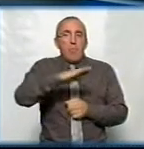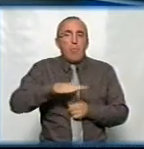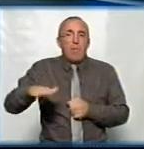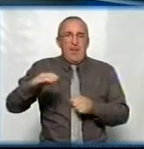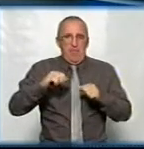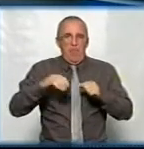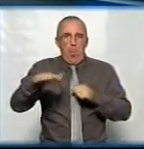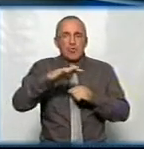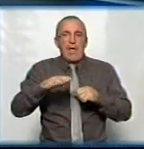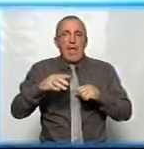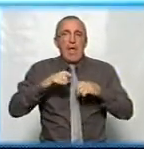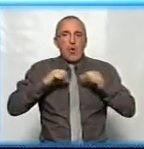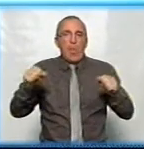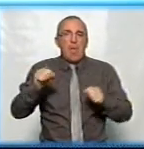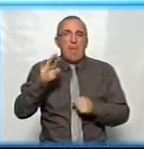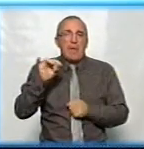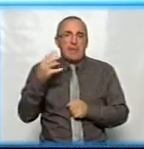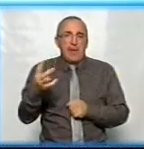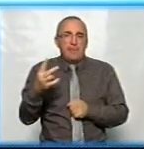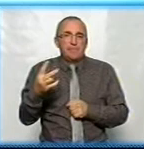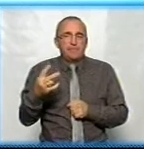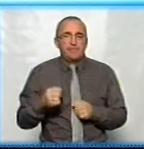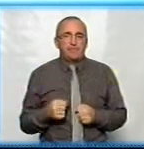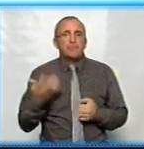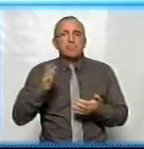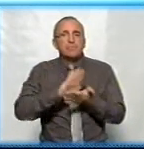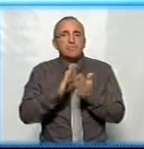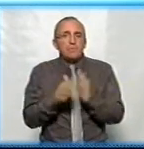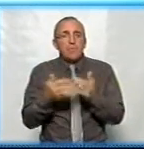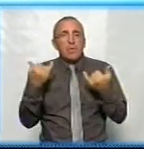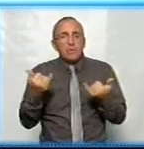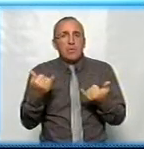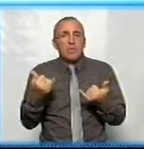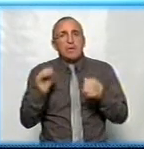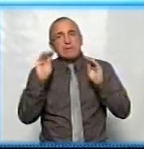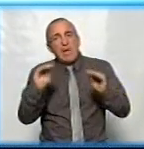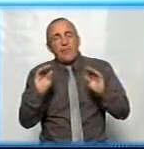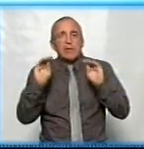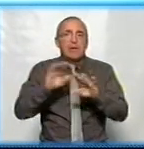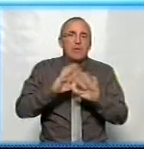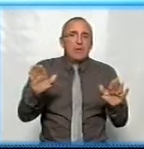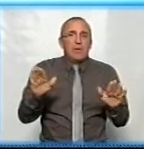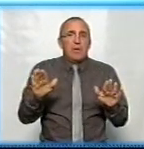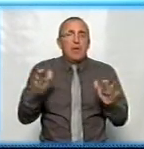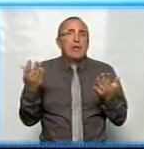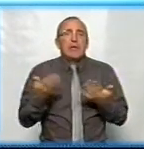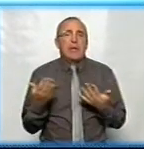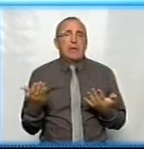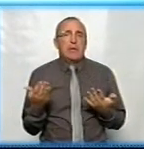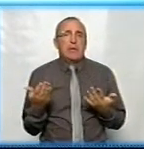Героїв Майдана. Про неї трошки пізніше. Скажи, які умови сьогодні для того, щоб ставити і не ставити, не умови, які